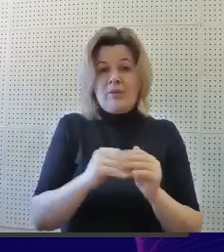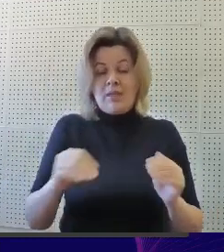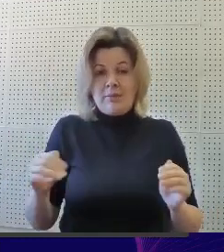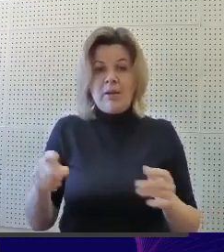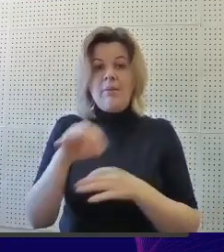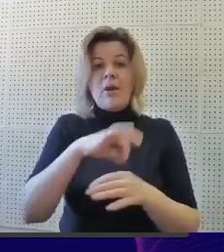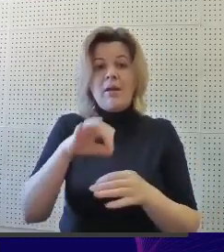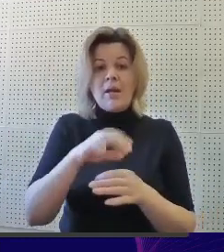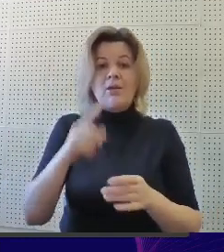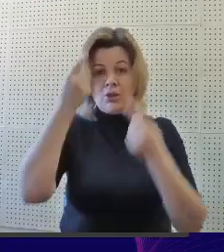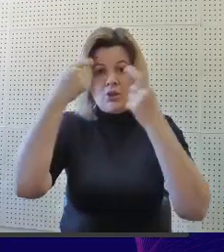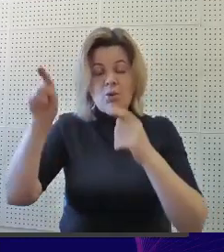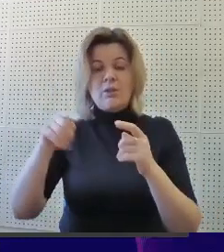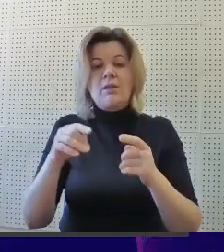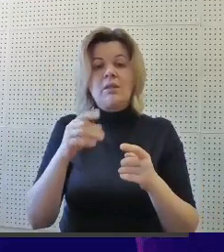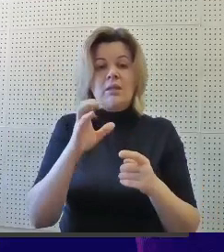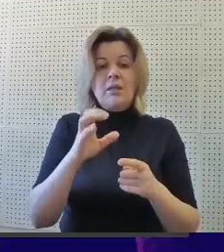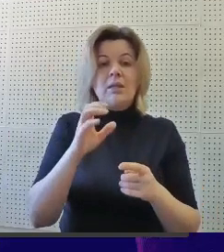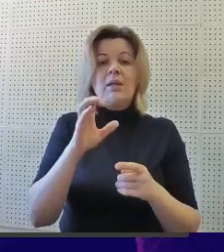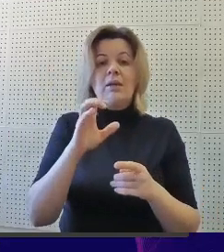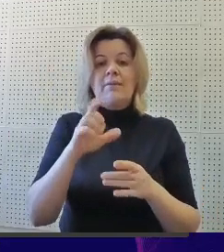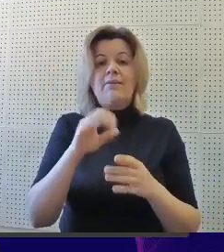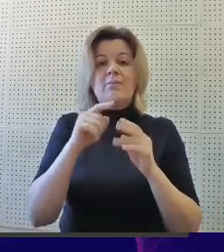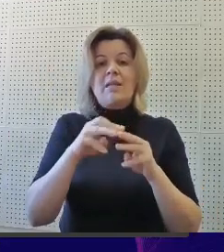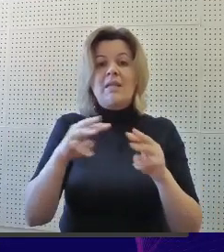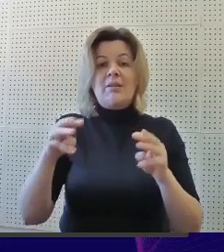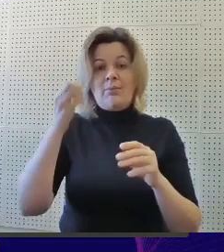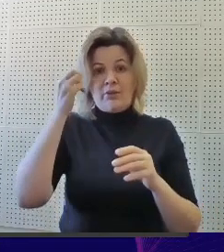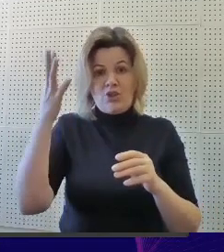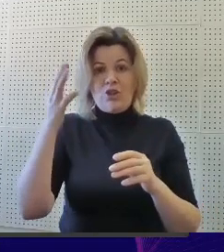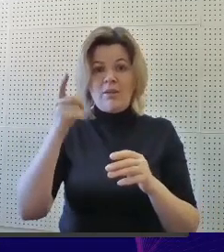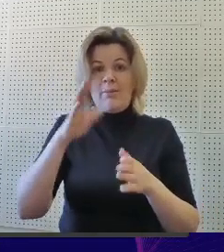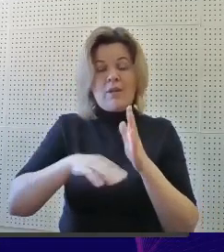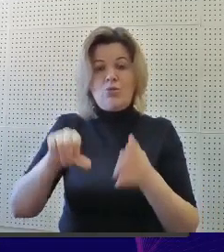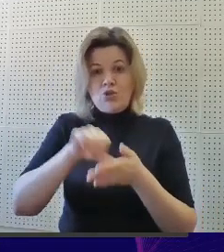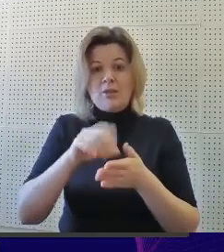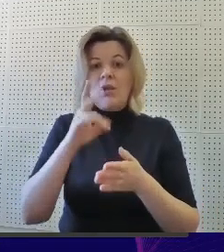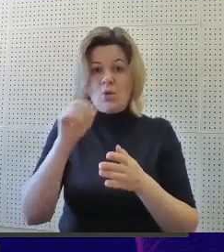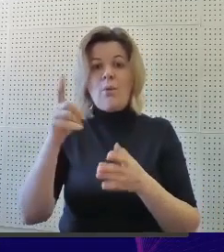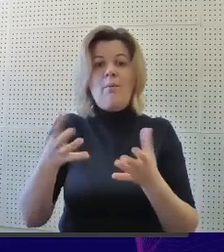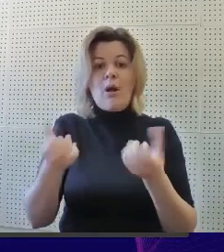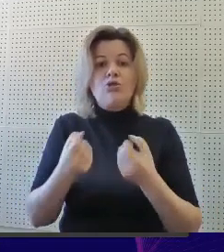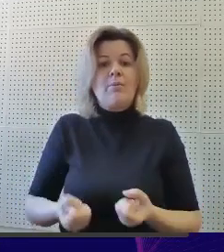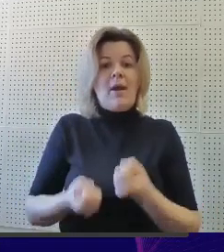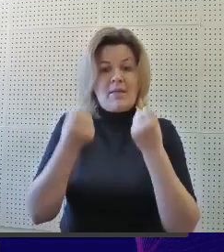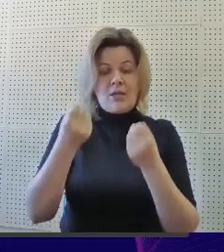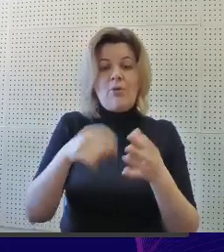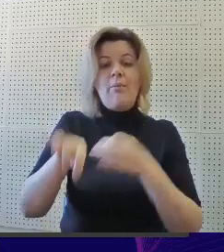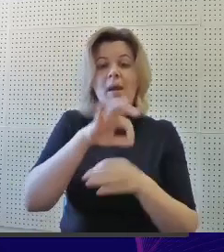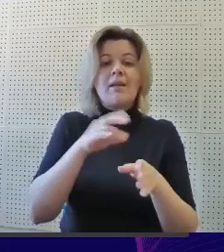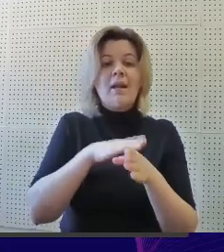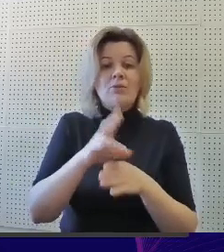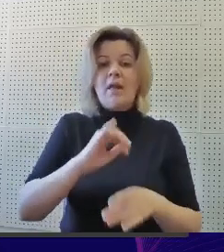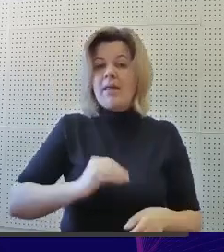Проект создан без участия Министерства Просвещения, но в ходе реализации он получил его поддержку. Проект реализуется